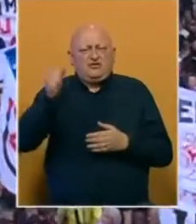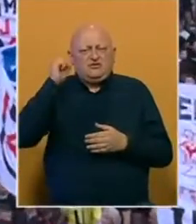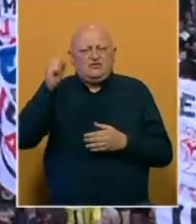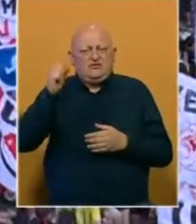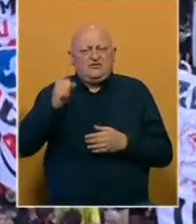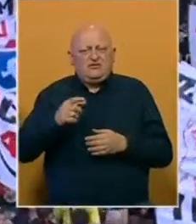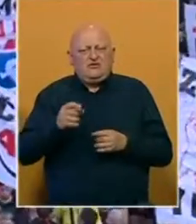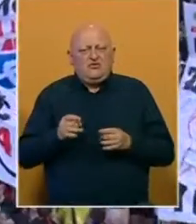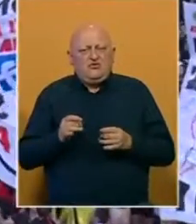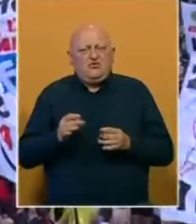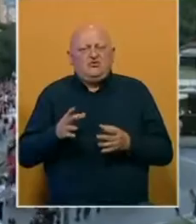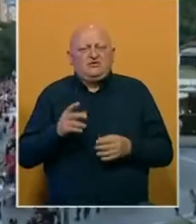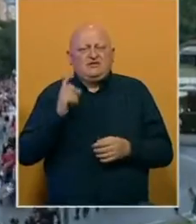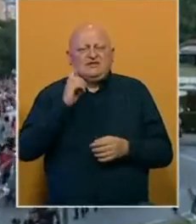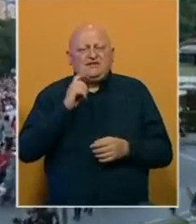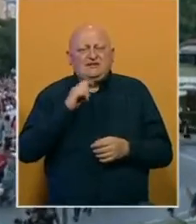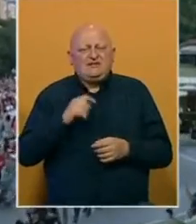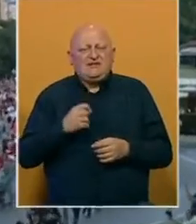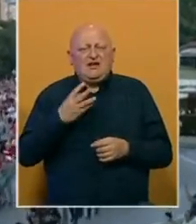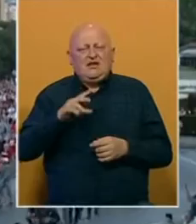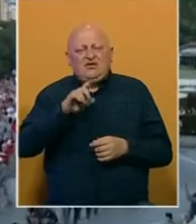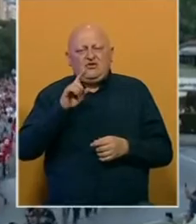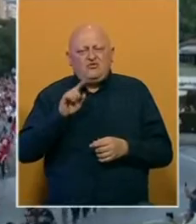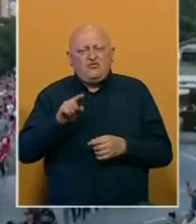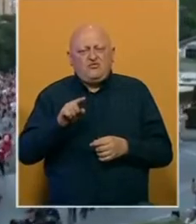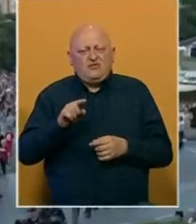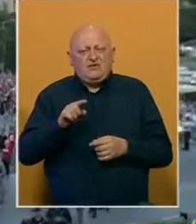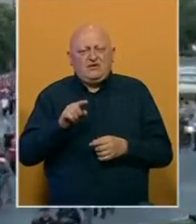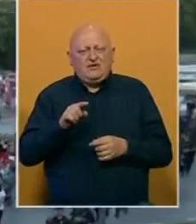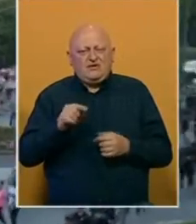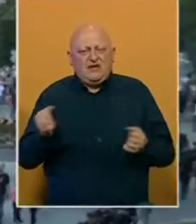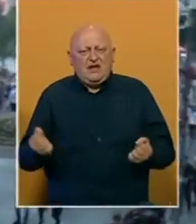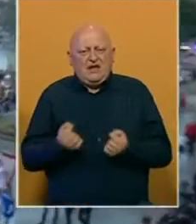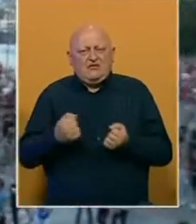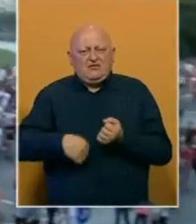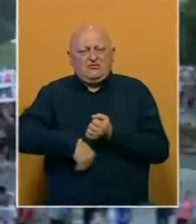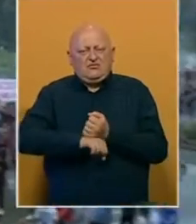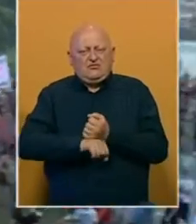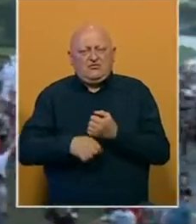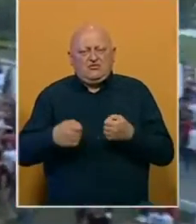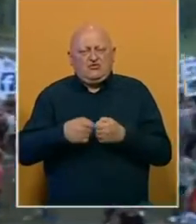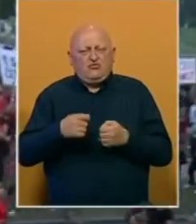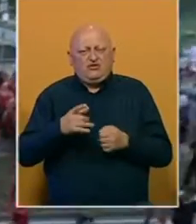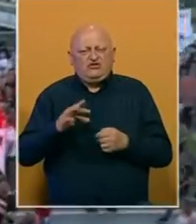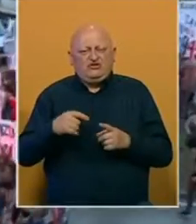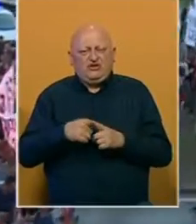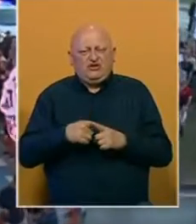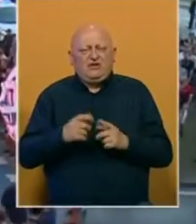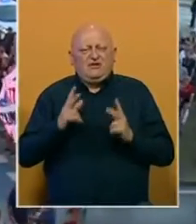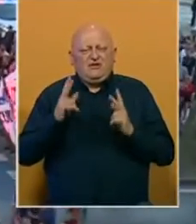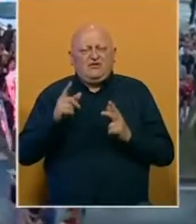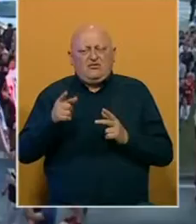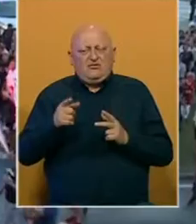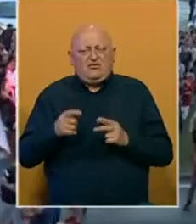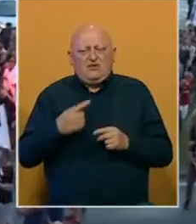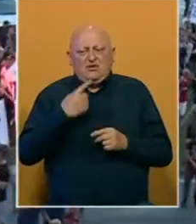na ulicama Zenice kada je u pitanju aktivnosti nogometnog kluba Čelik uprave i navijača na